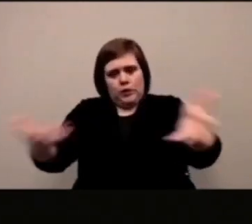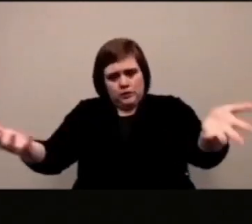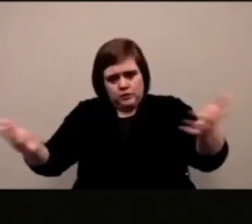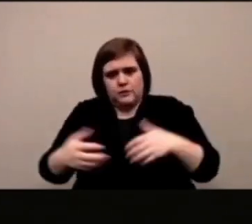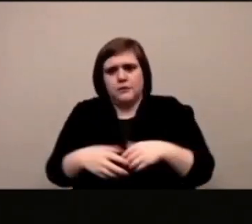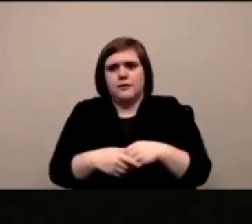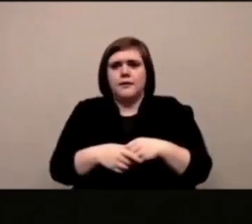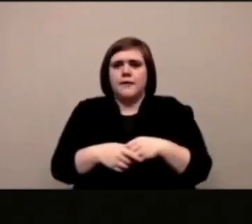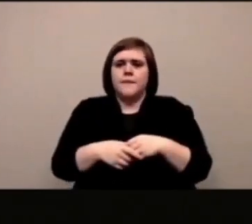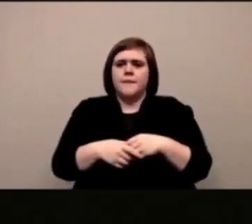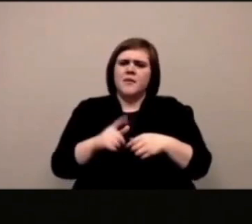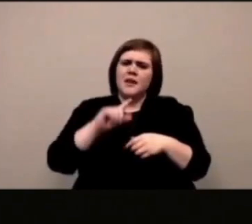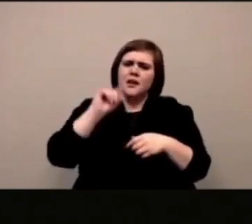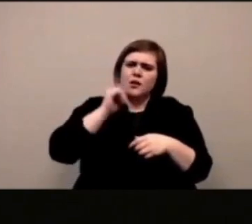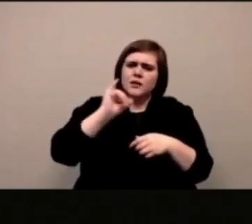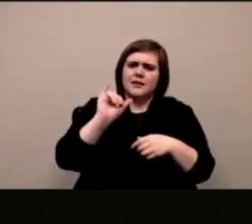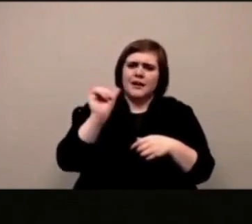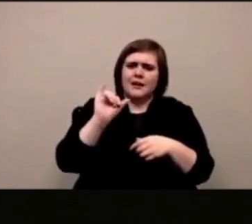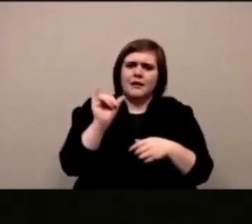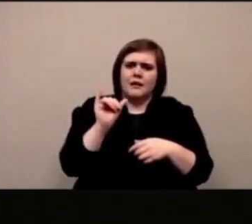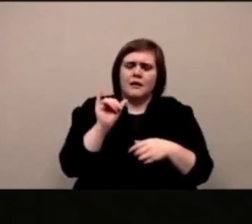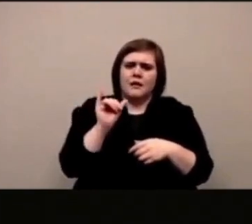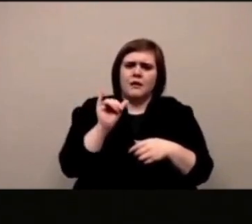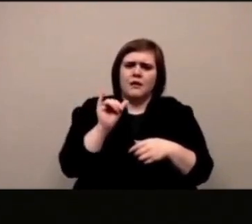potesse muovere tutto quanto